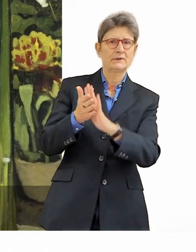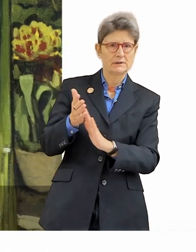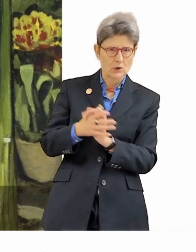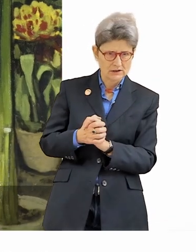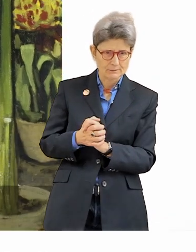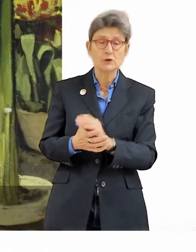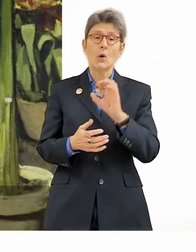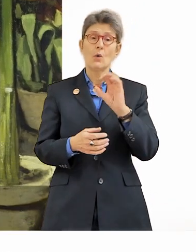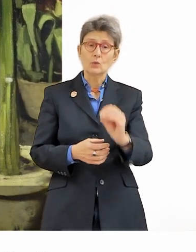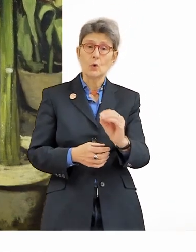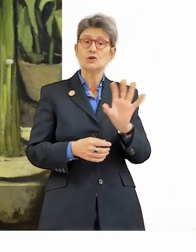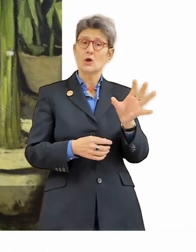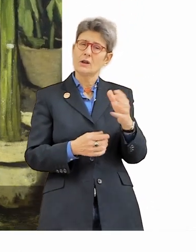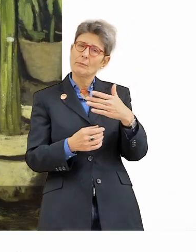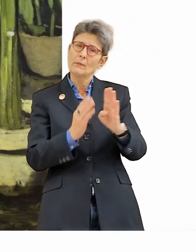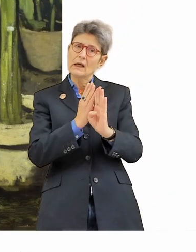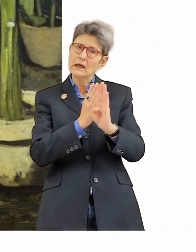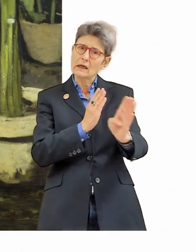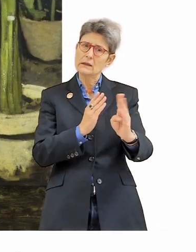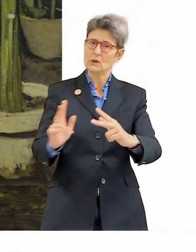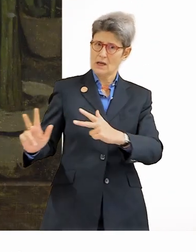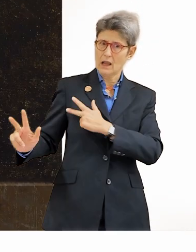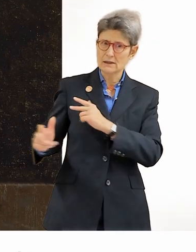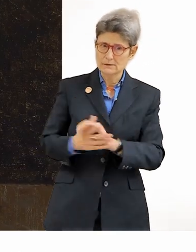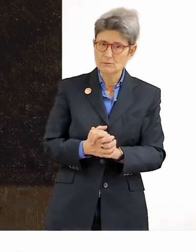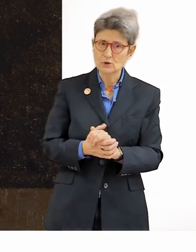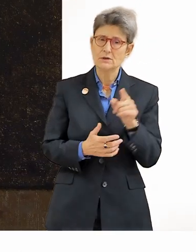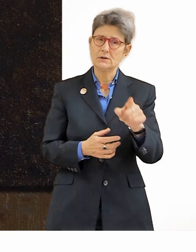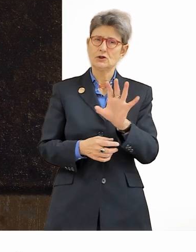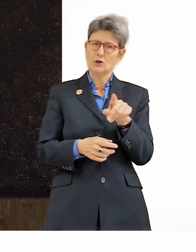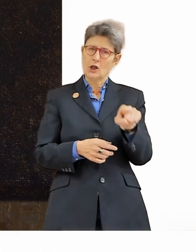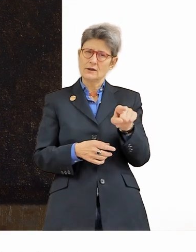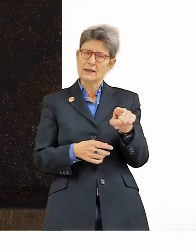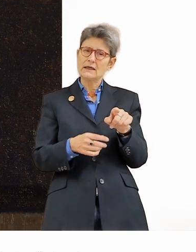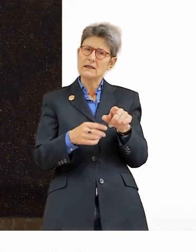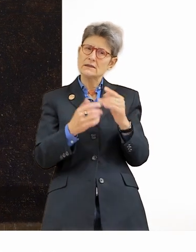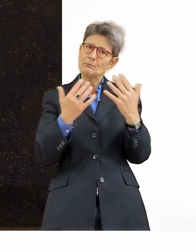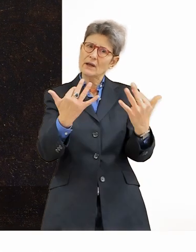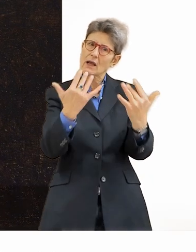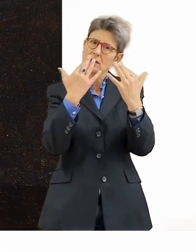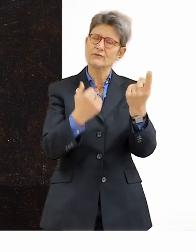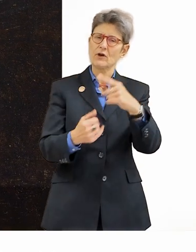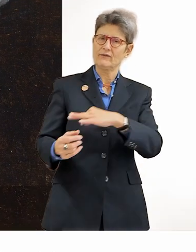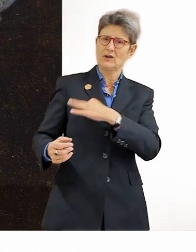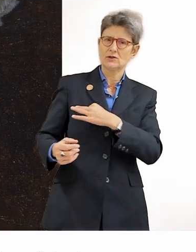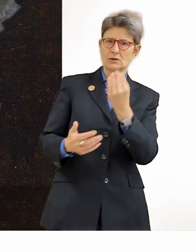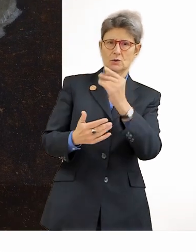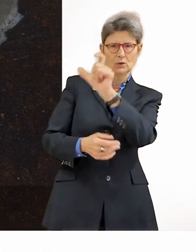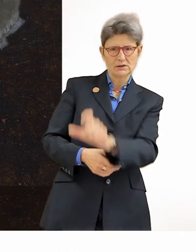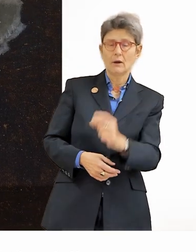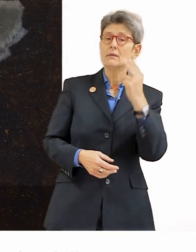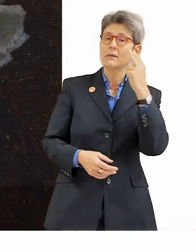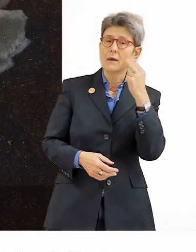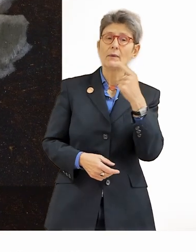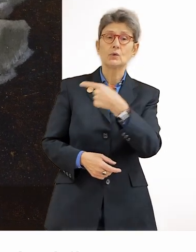Scholderer vom Realismus geprägt, da er auch besonders von dem französischen Künstler Gustave Courbet inspiriert war.